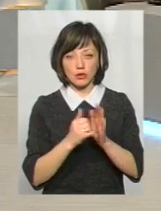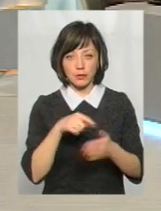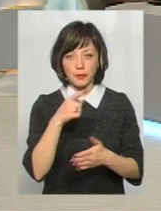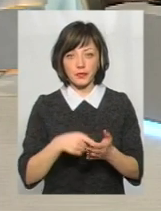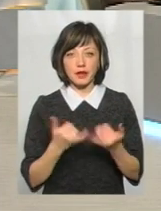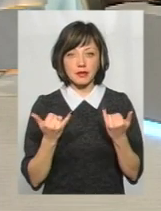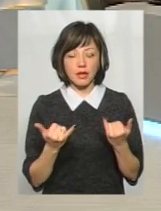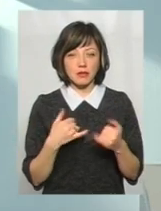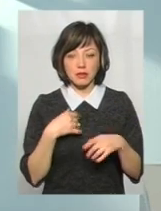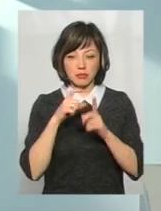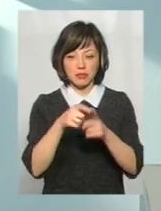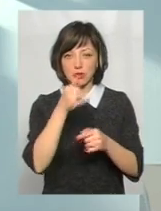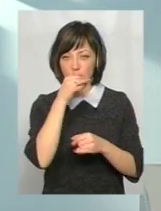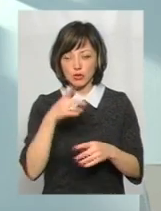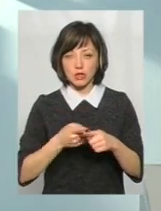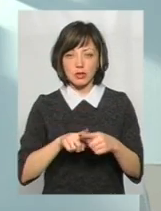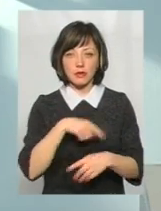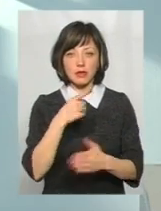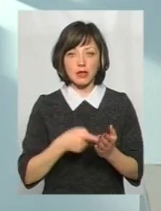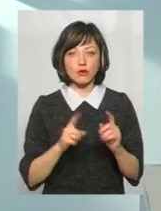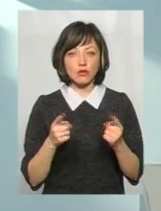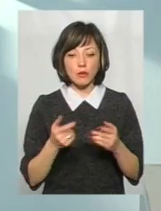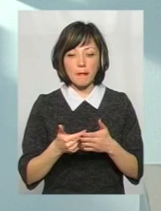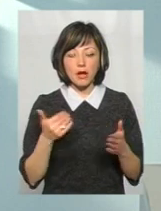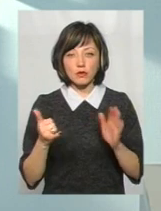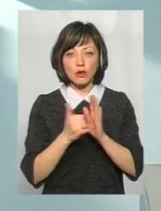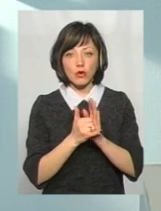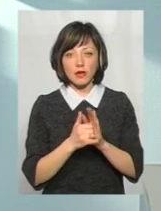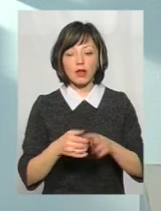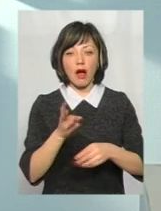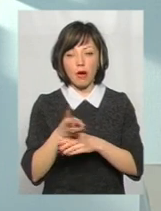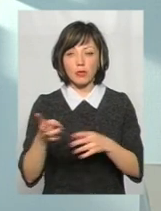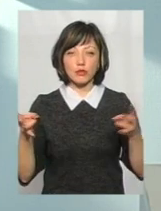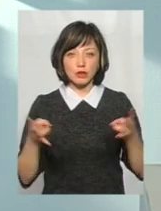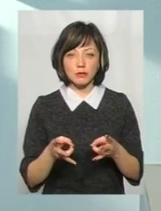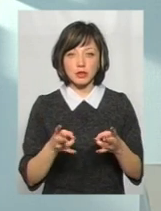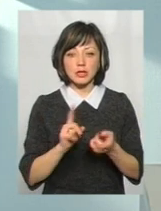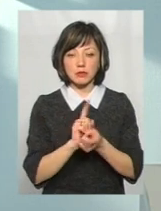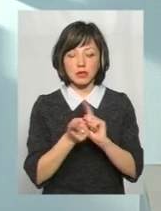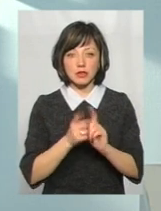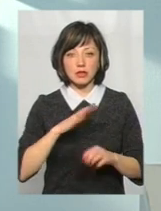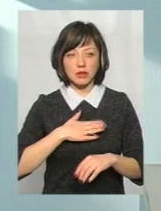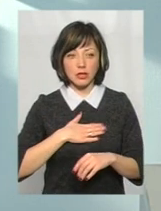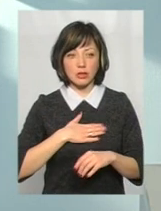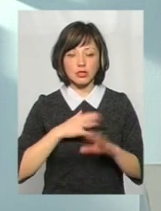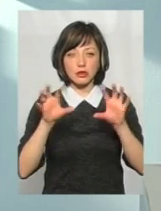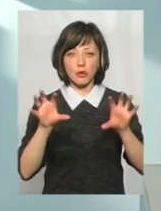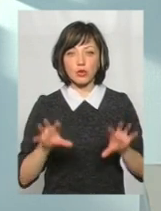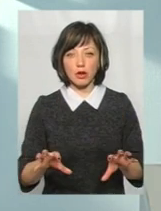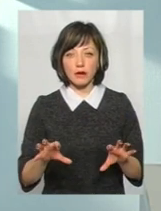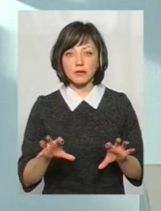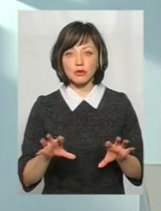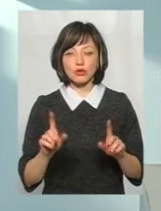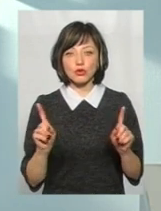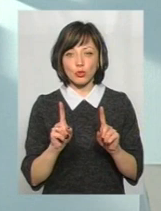Зараз, на жаль, я навіть не можу дати відповідь на питання, тому що перед встановленням все ж таки камер потрібно ще змінити наше діюче законодавство